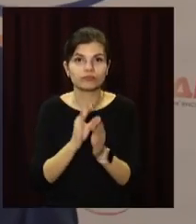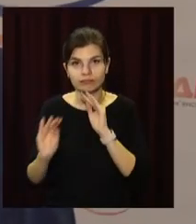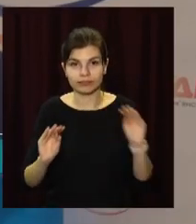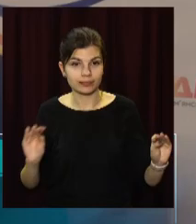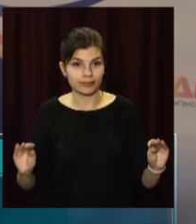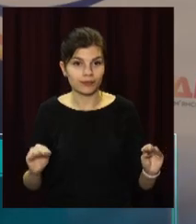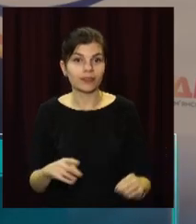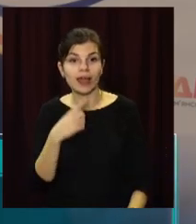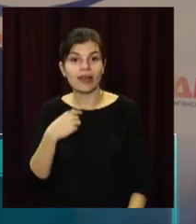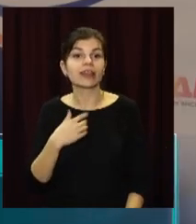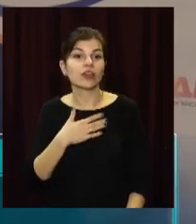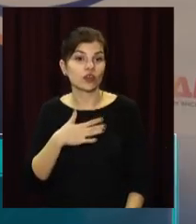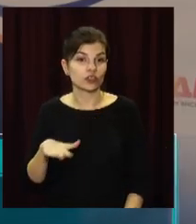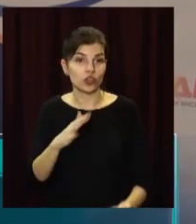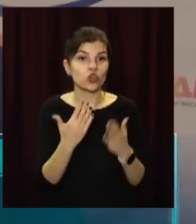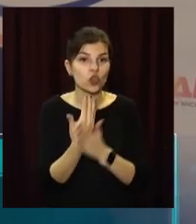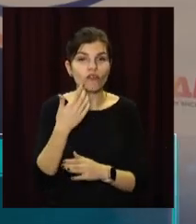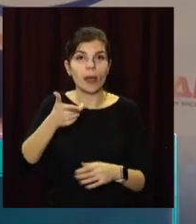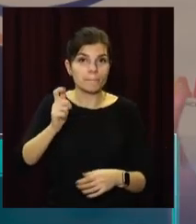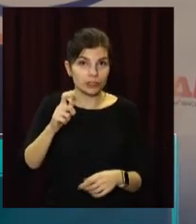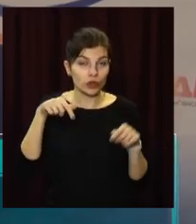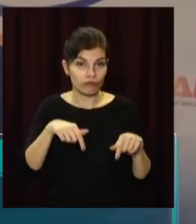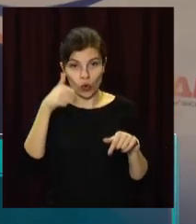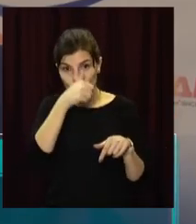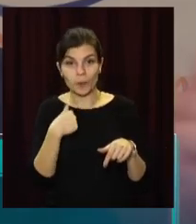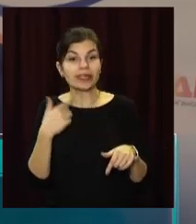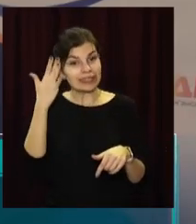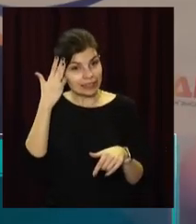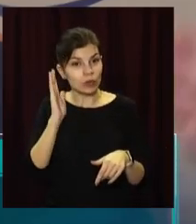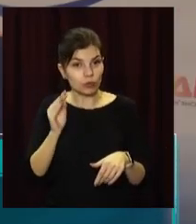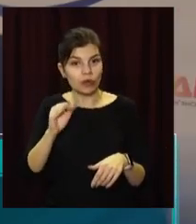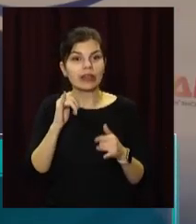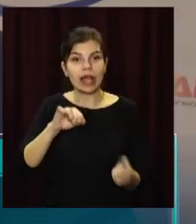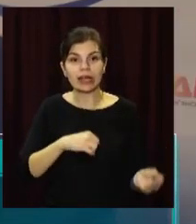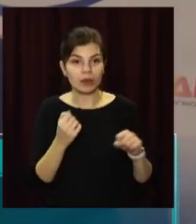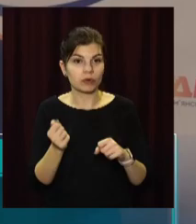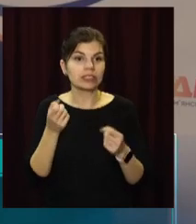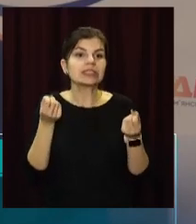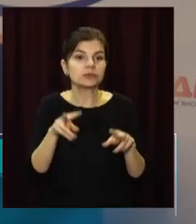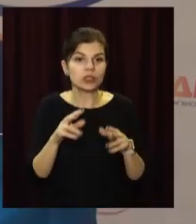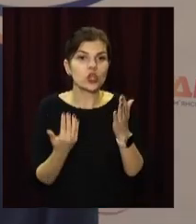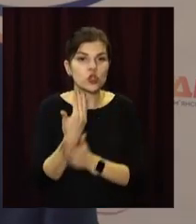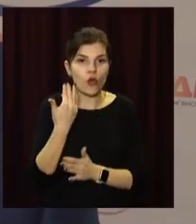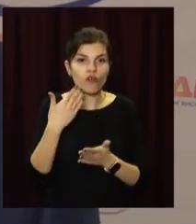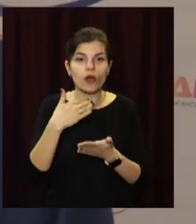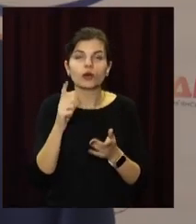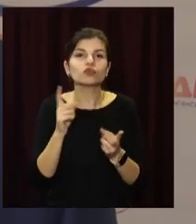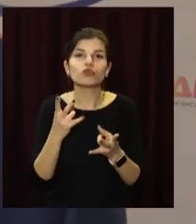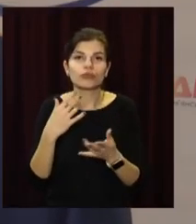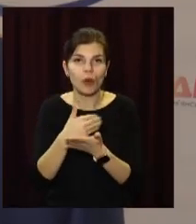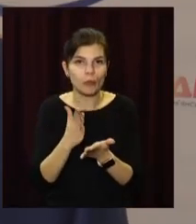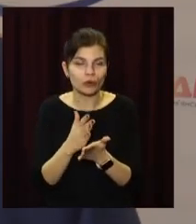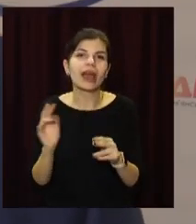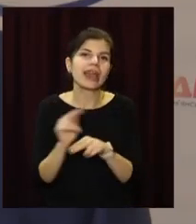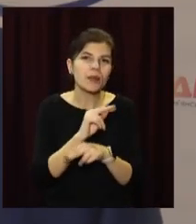«Для нашого тира ми закупали новий пистолет. В цьому году ми також хотим для гребли закупити спеціальне нове оборудование. Ну,